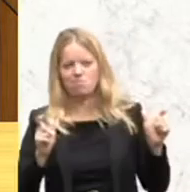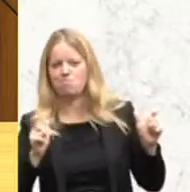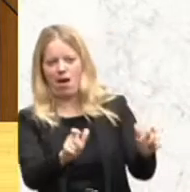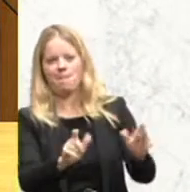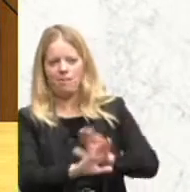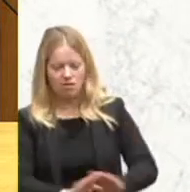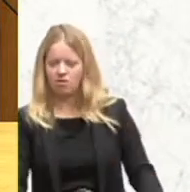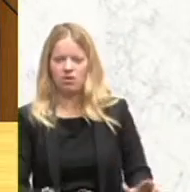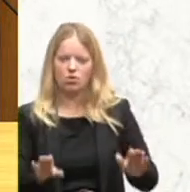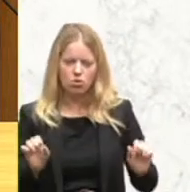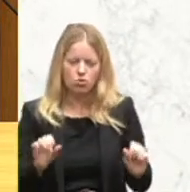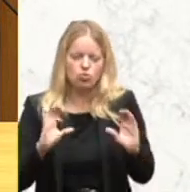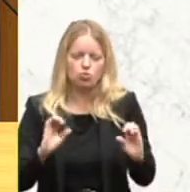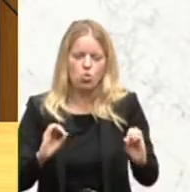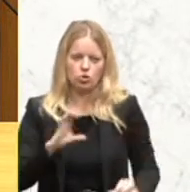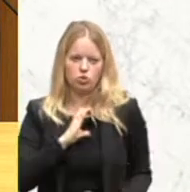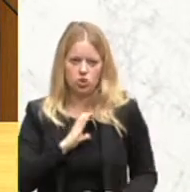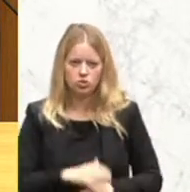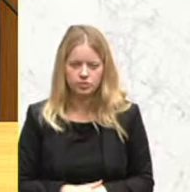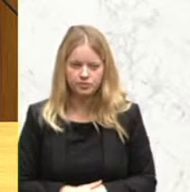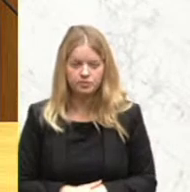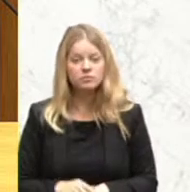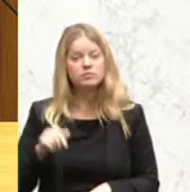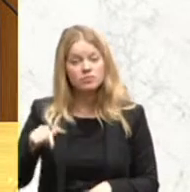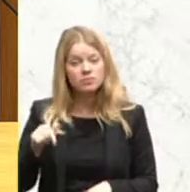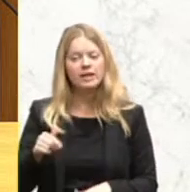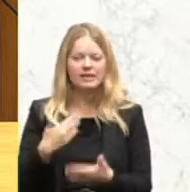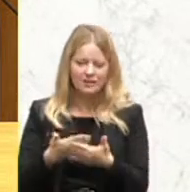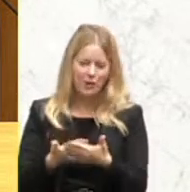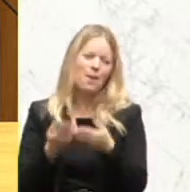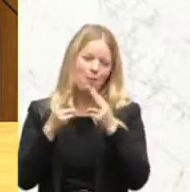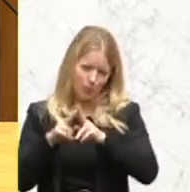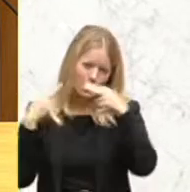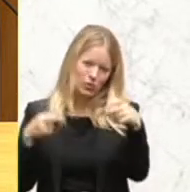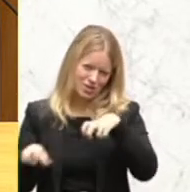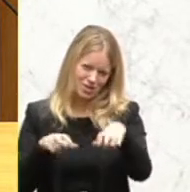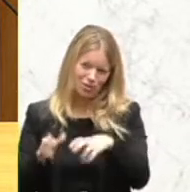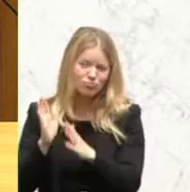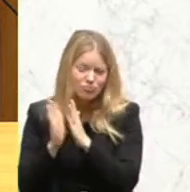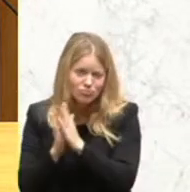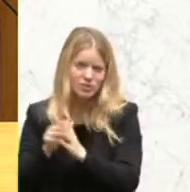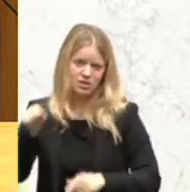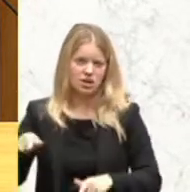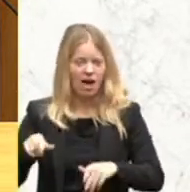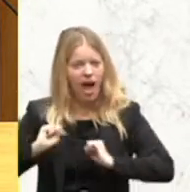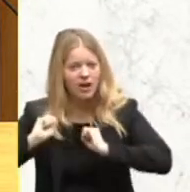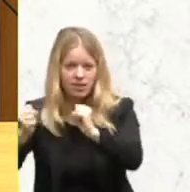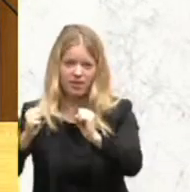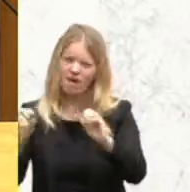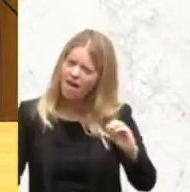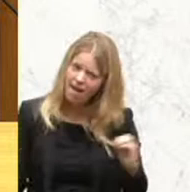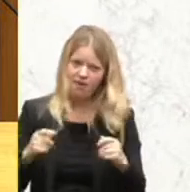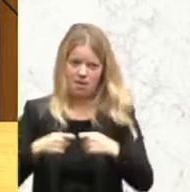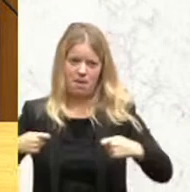Boden zu entziehen. Ich appelliere noch einmal an die Bundesregierung, werden Sie hier aktiv, ergreifen Sie echte Maßnahmen für